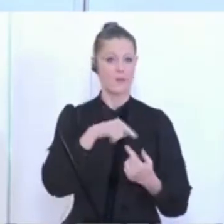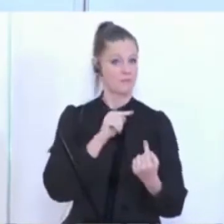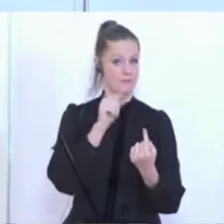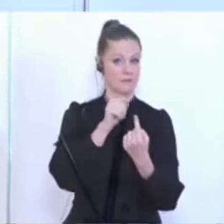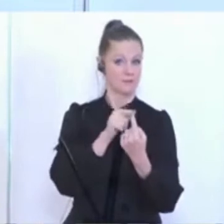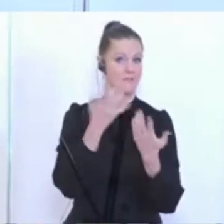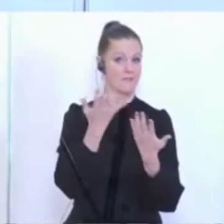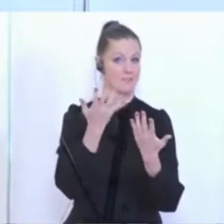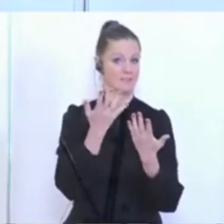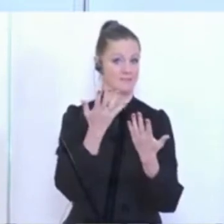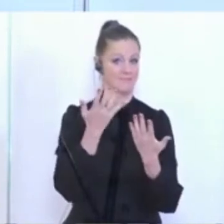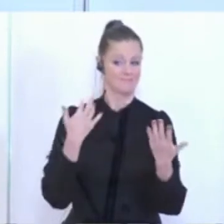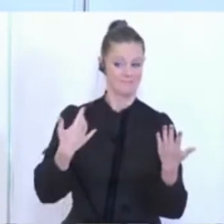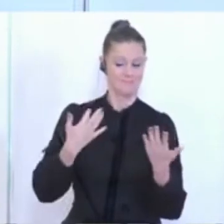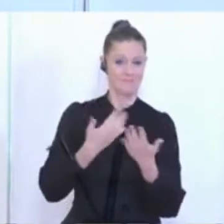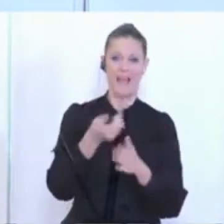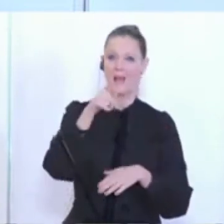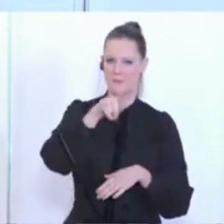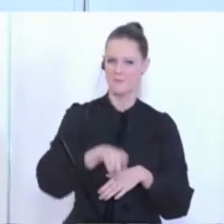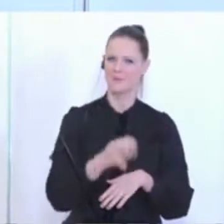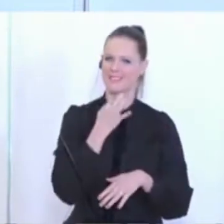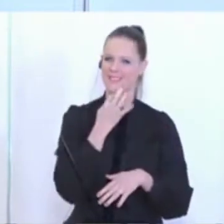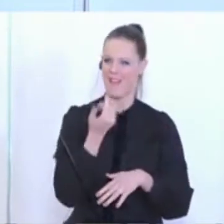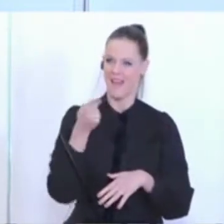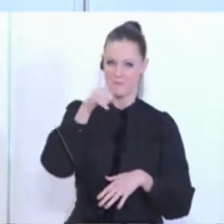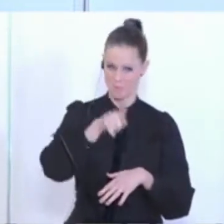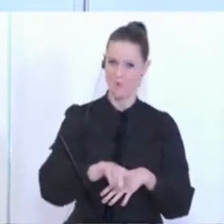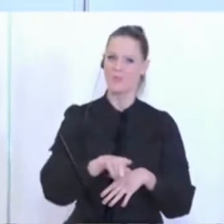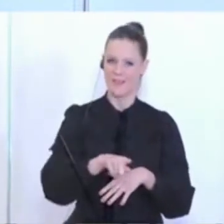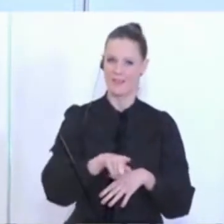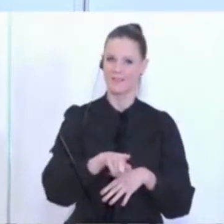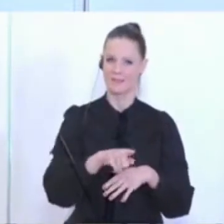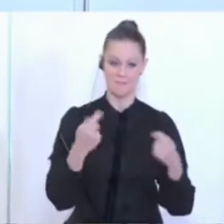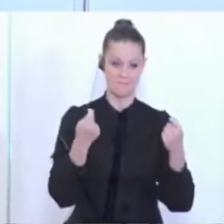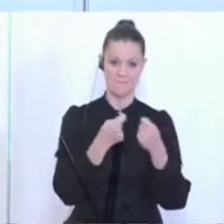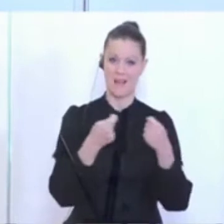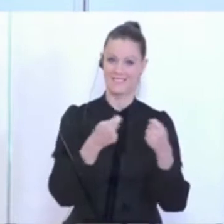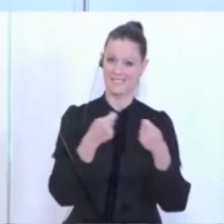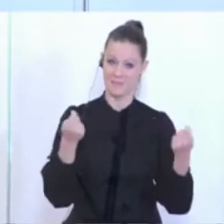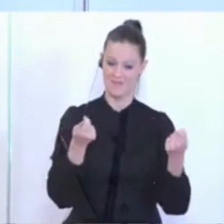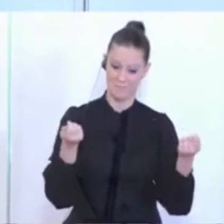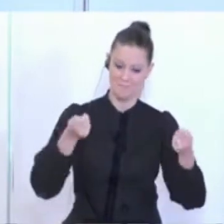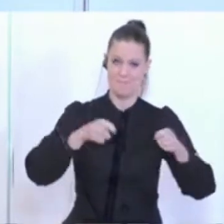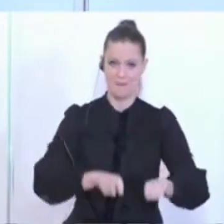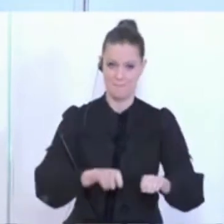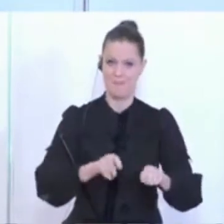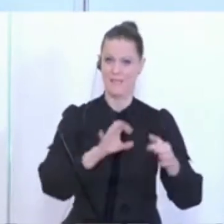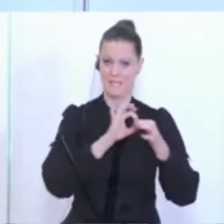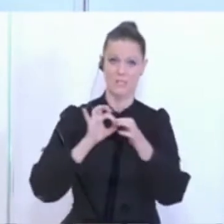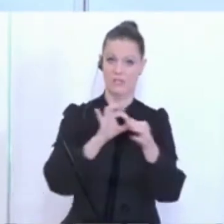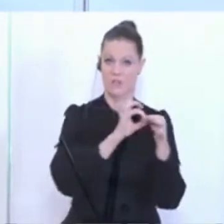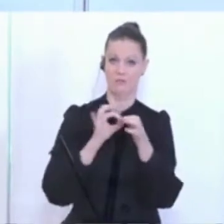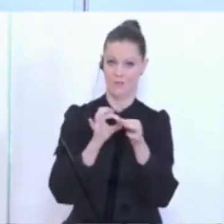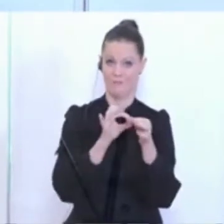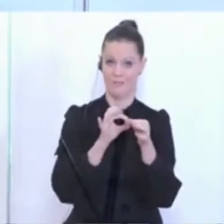exakt ein Monat nach Verhängung eines teilweisen Shutdown in der österreichischen Gesellschaft